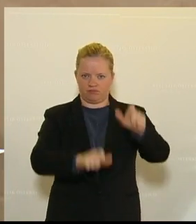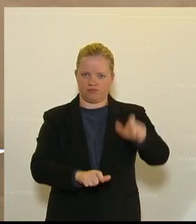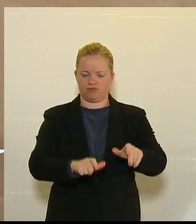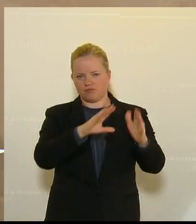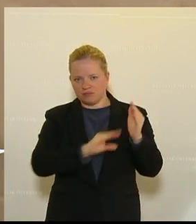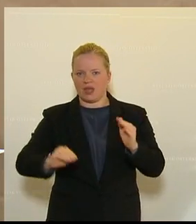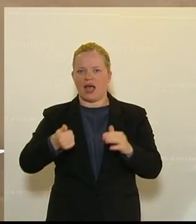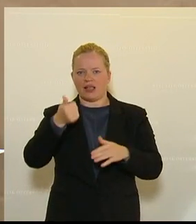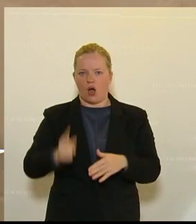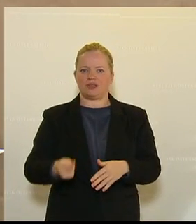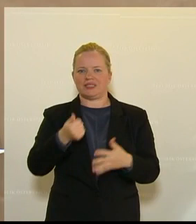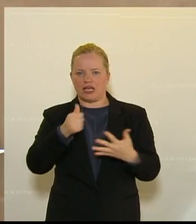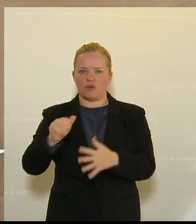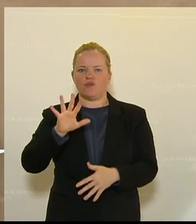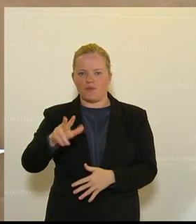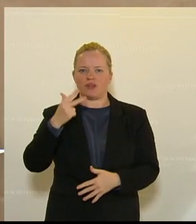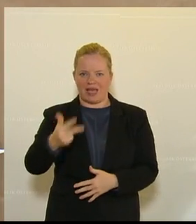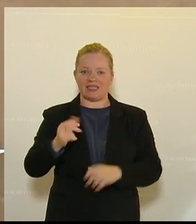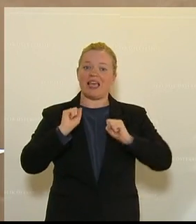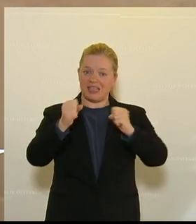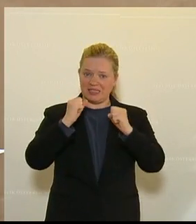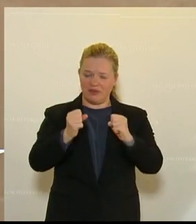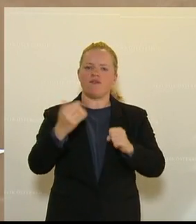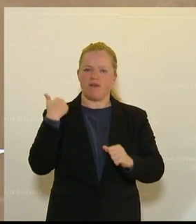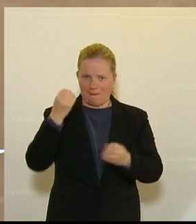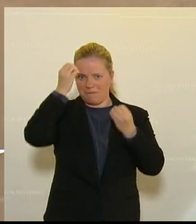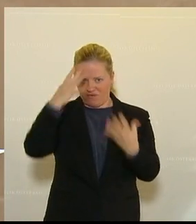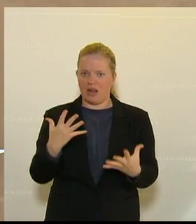1.635 Initiativen bewilligt worden.